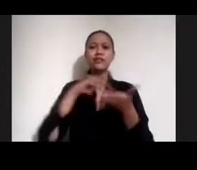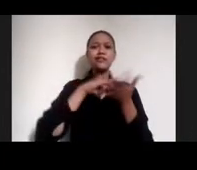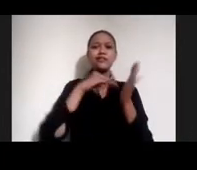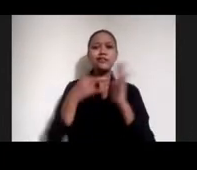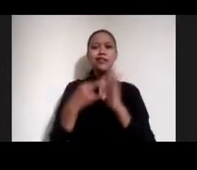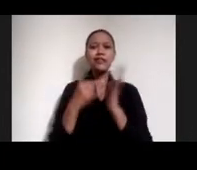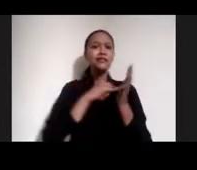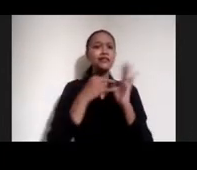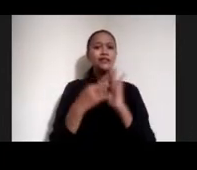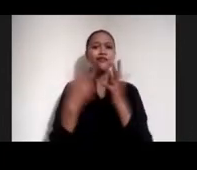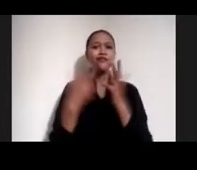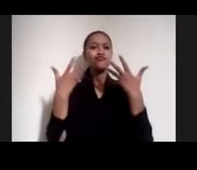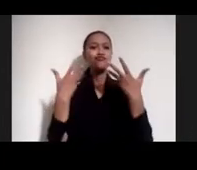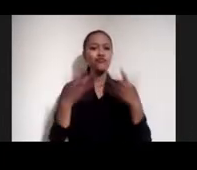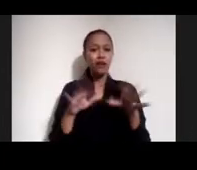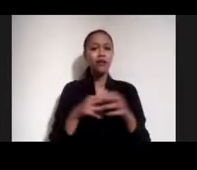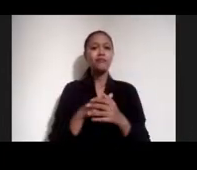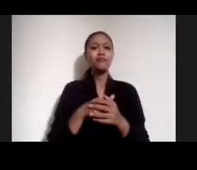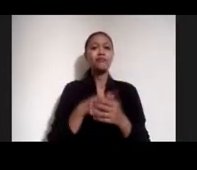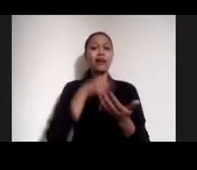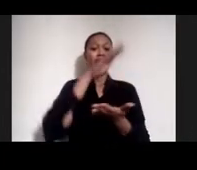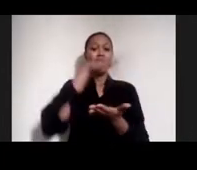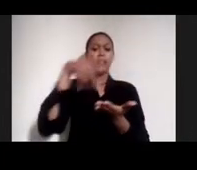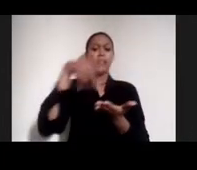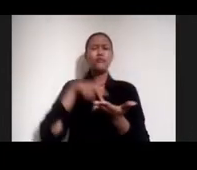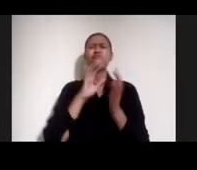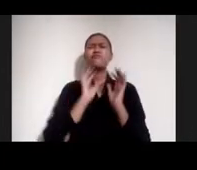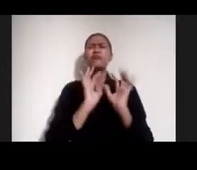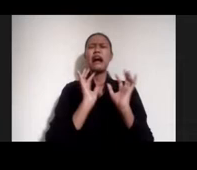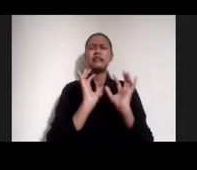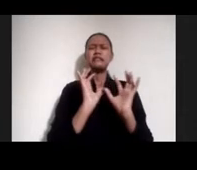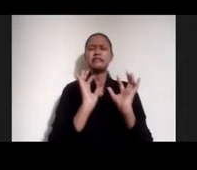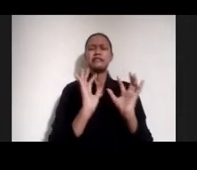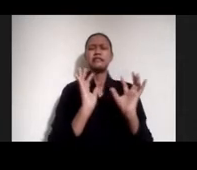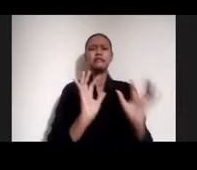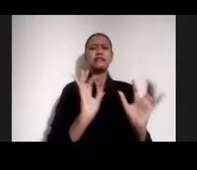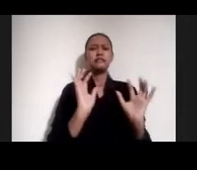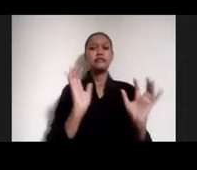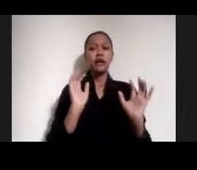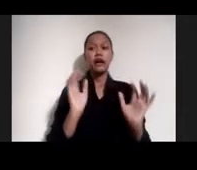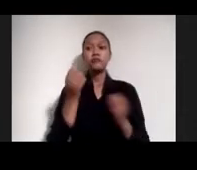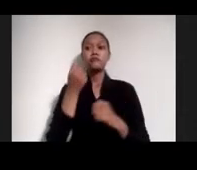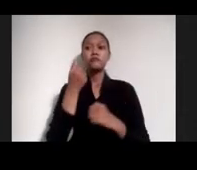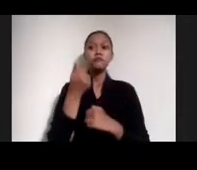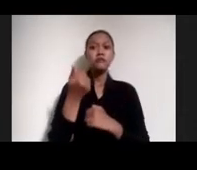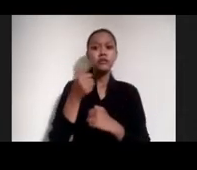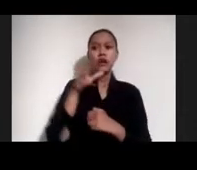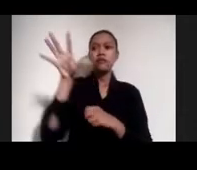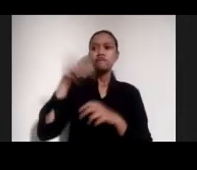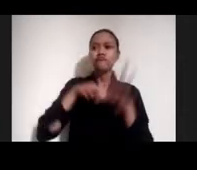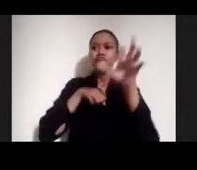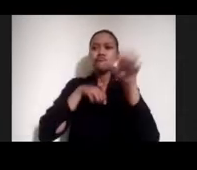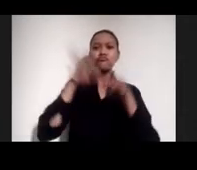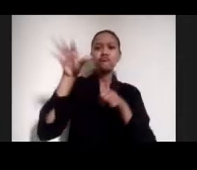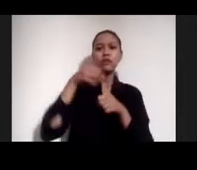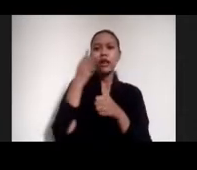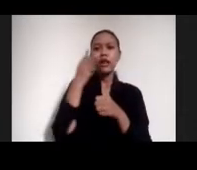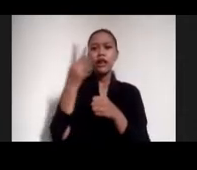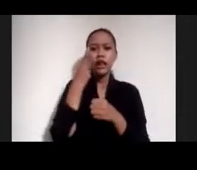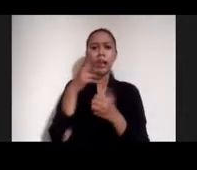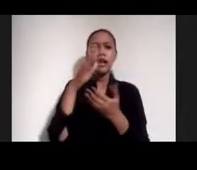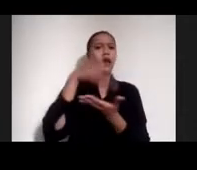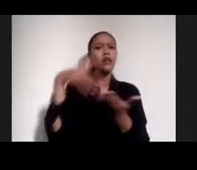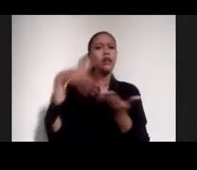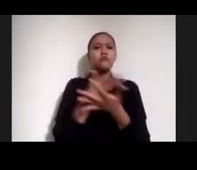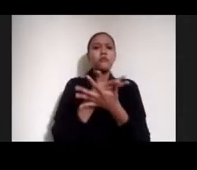itu sekarang ada sangat berlimpah Kita bisa mengakses data itu di mana aja Bahkan kita itu kebanjiran